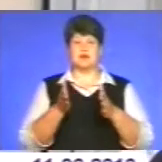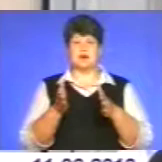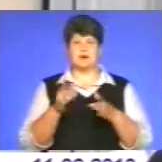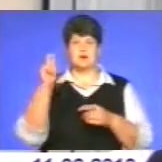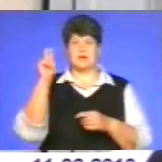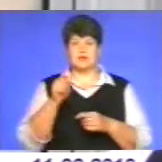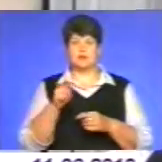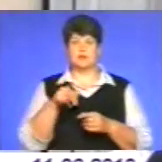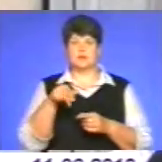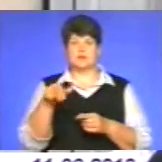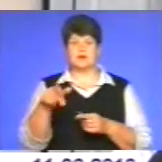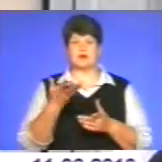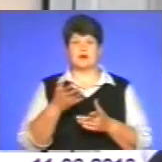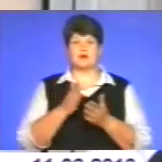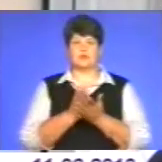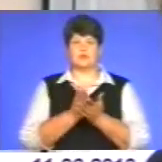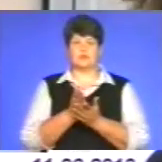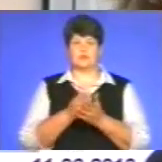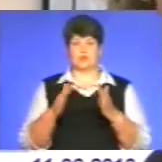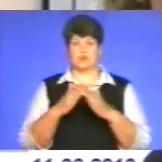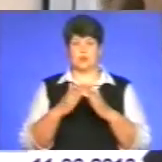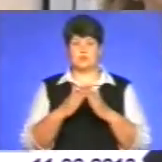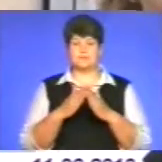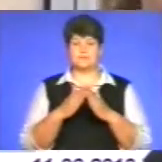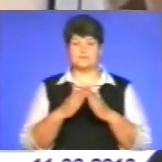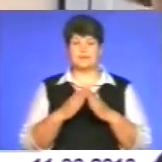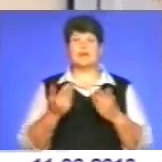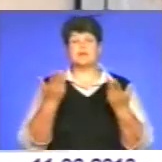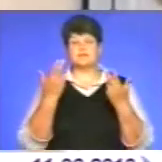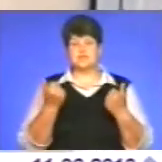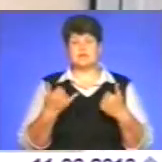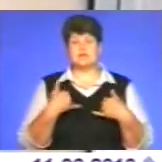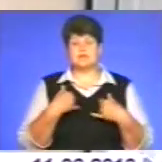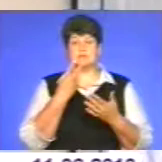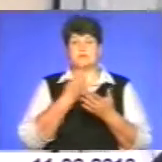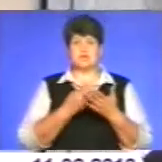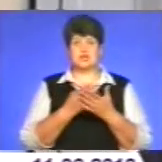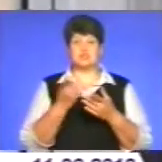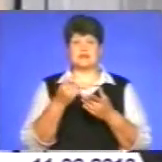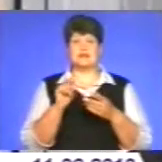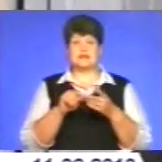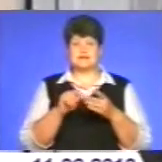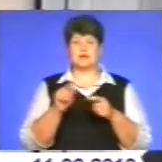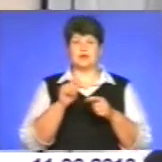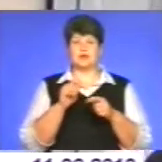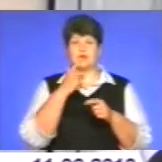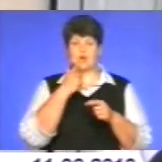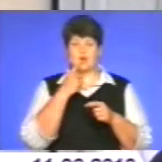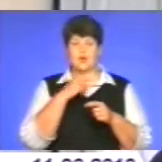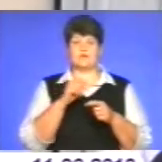дільницю при обслуговуванні викликів на дому. Звичайно, так як в нас передбачається ще аналізатори крові, сечі,